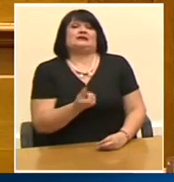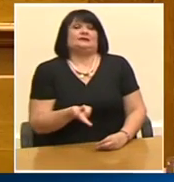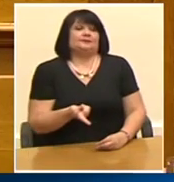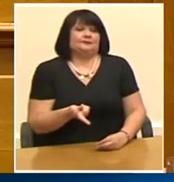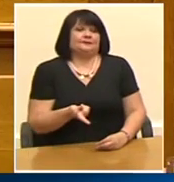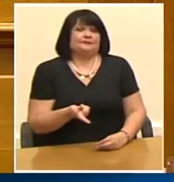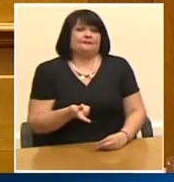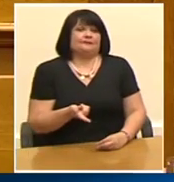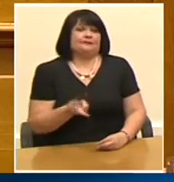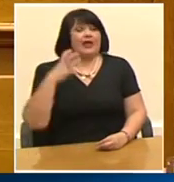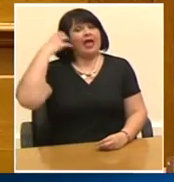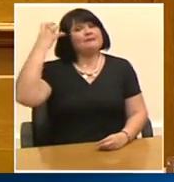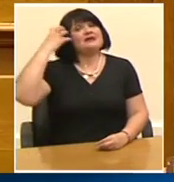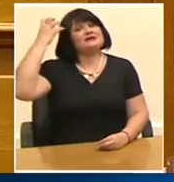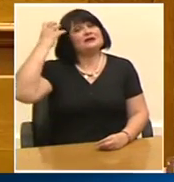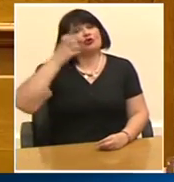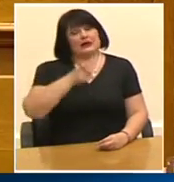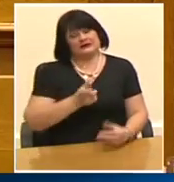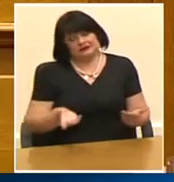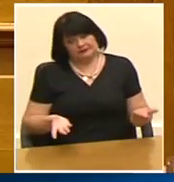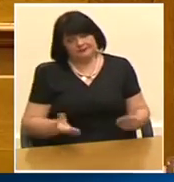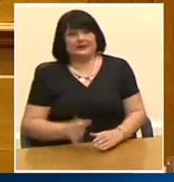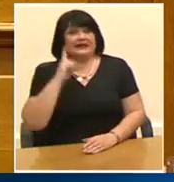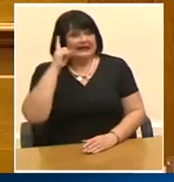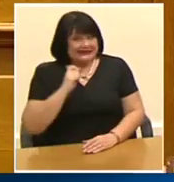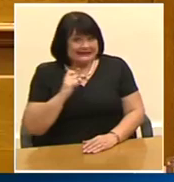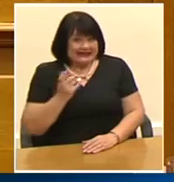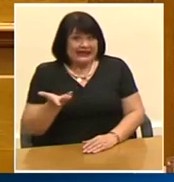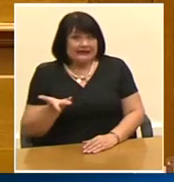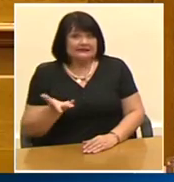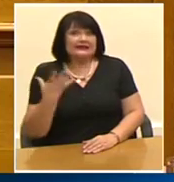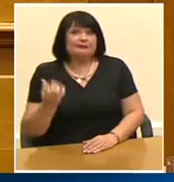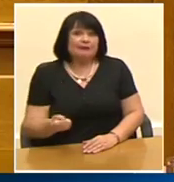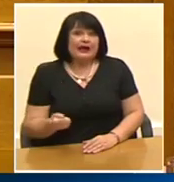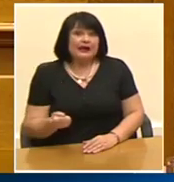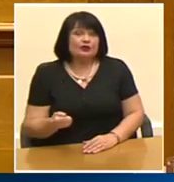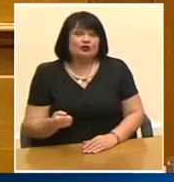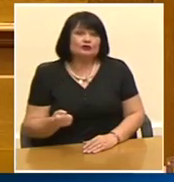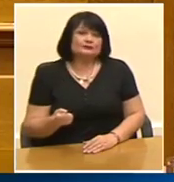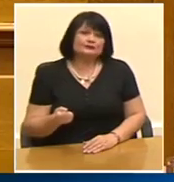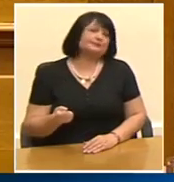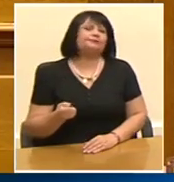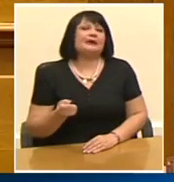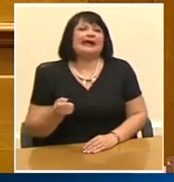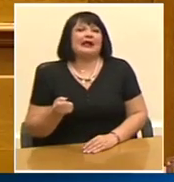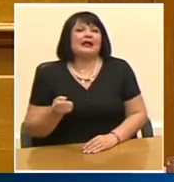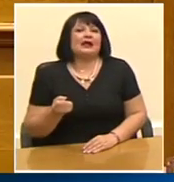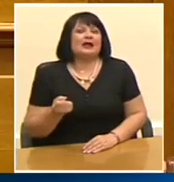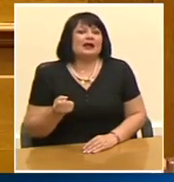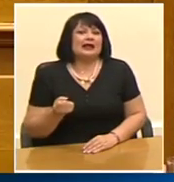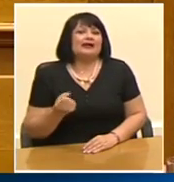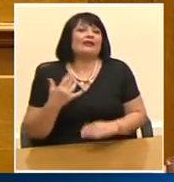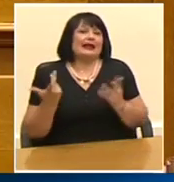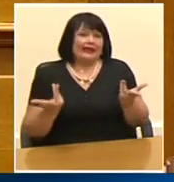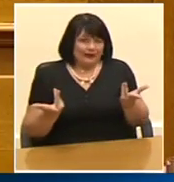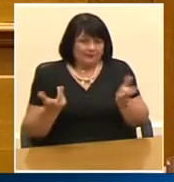είστε και επιστήμονας θα ξέρετε ότι υπάρχουν τα λεγόμενα checks and balances δηλαδή